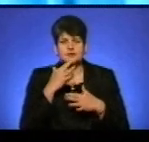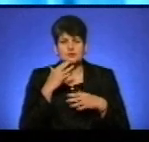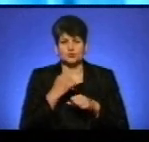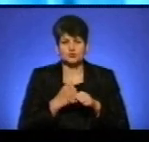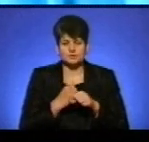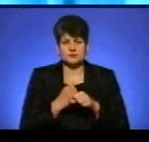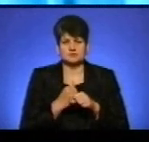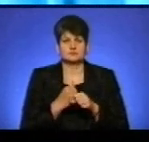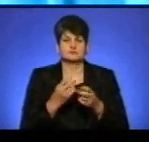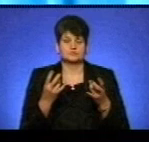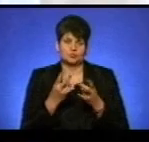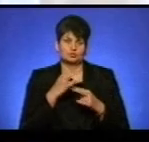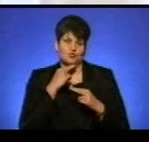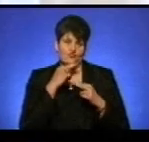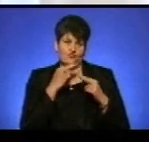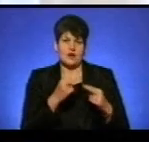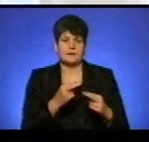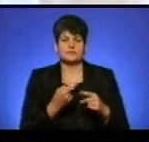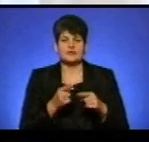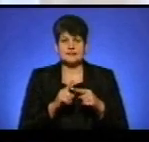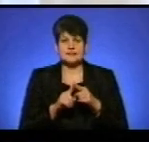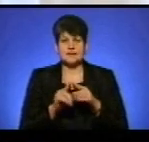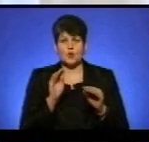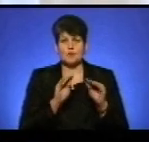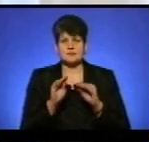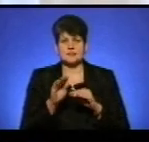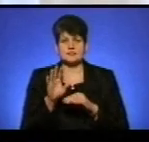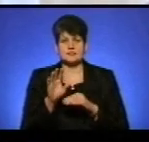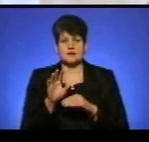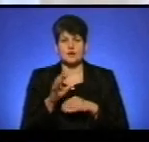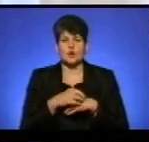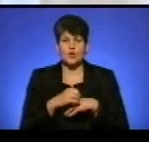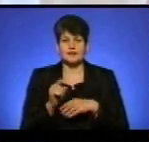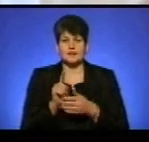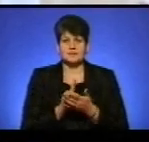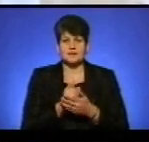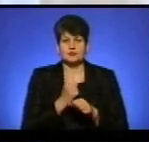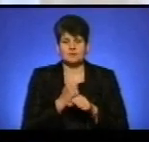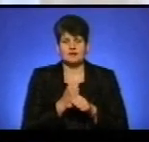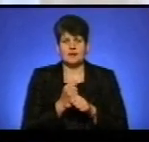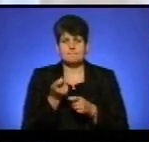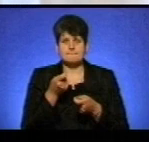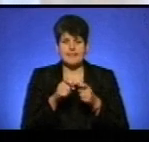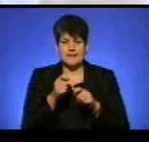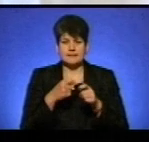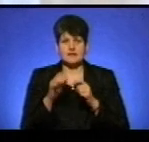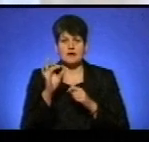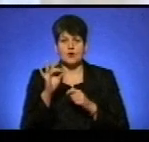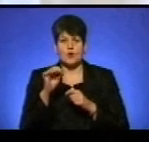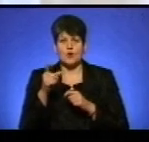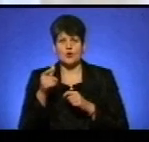вартують уваги. Це композиція «Котик і мишка». Виконана вона у техніці плетення із рогози.